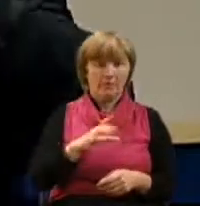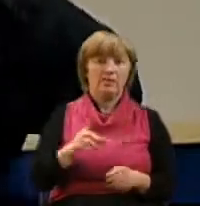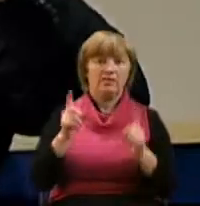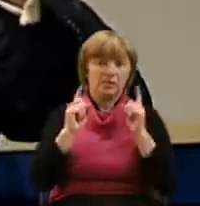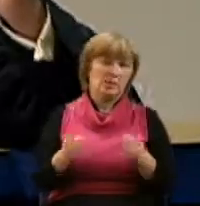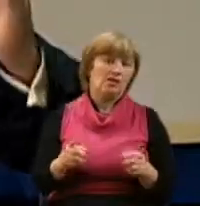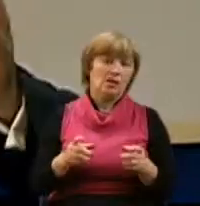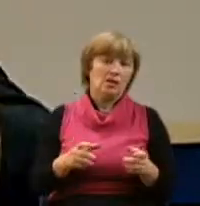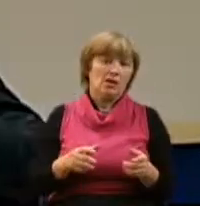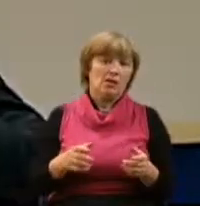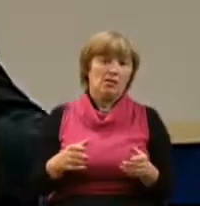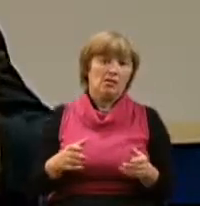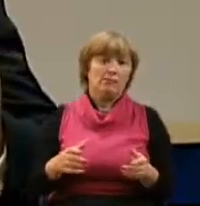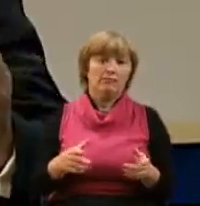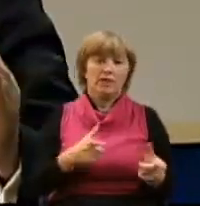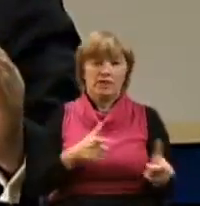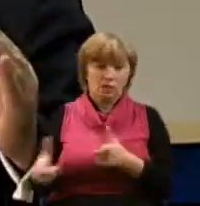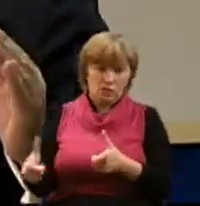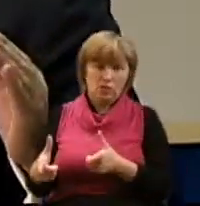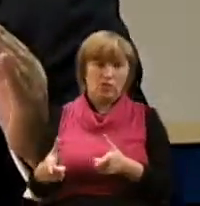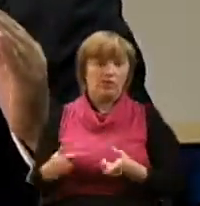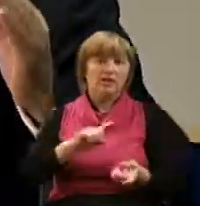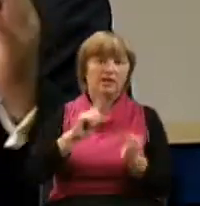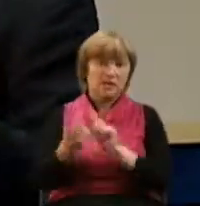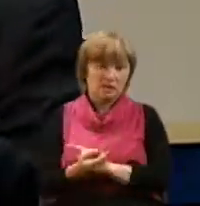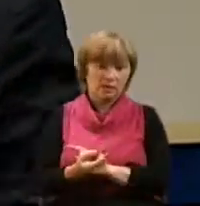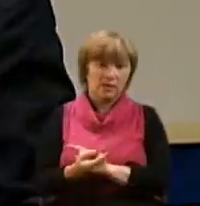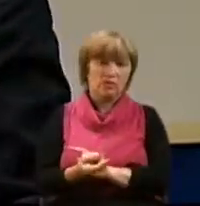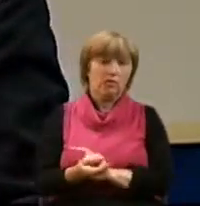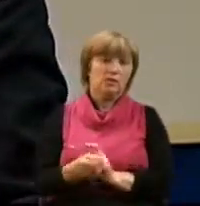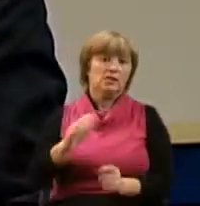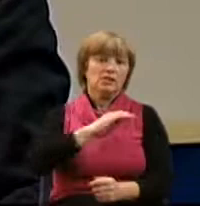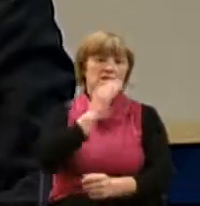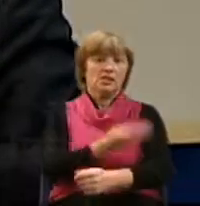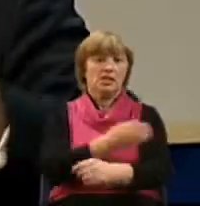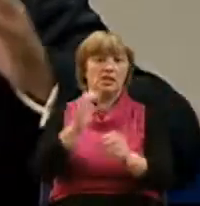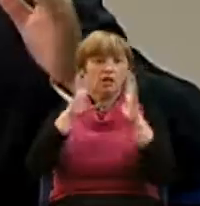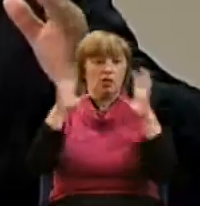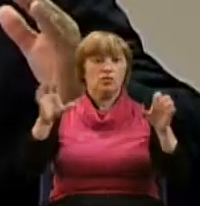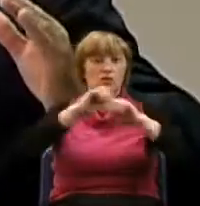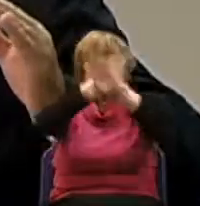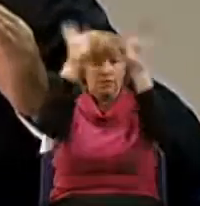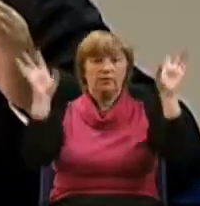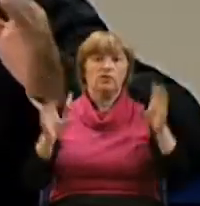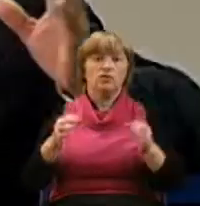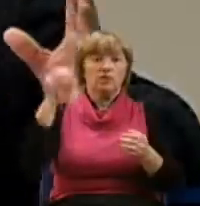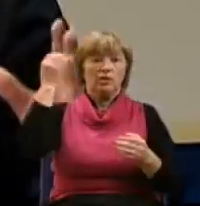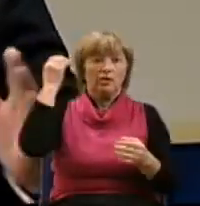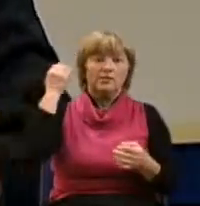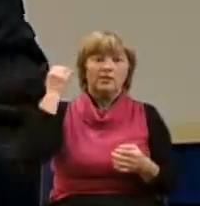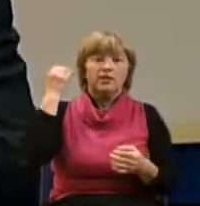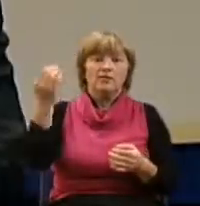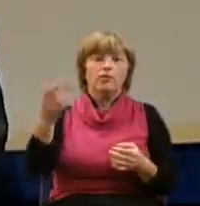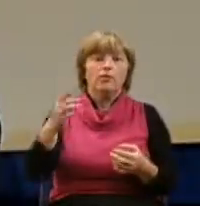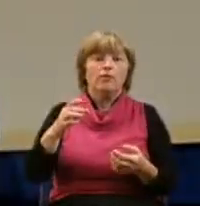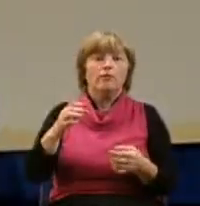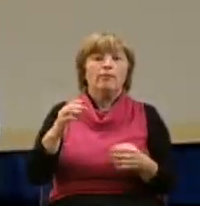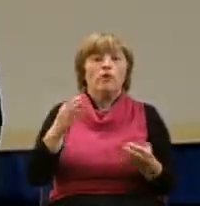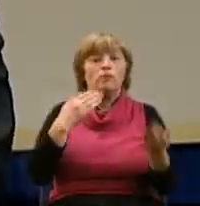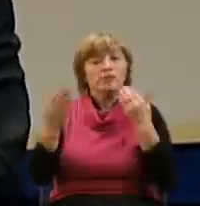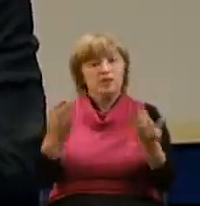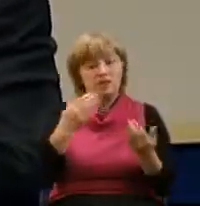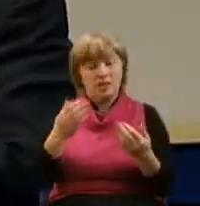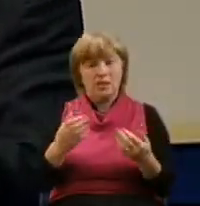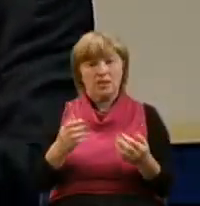изменен, и преобразован силой Духа Святого. Его соприкосновение и общение с Иисусом